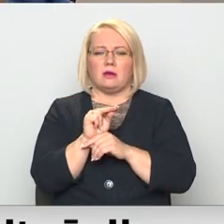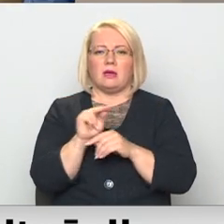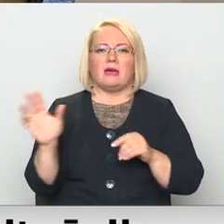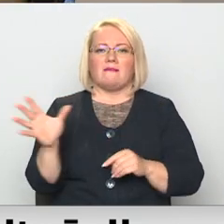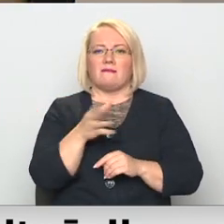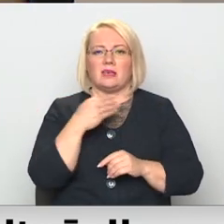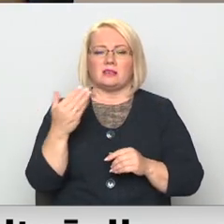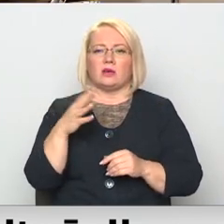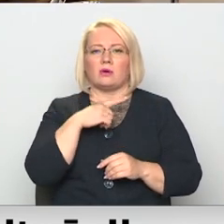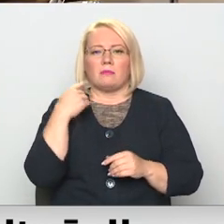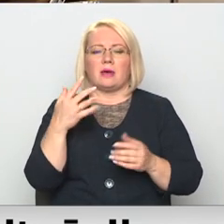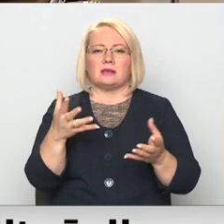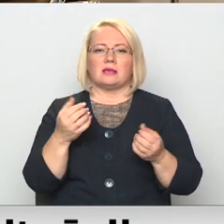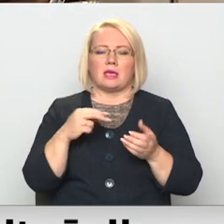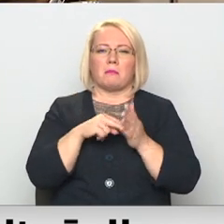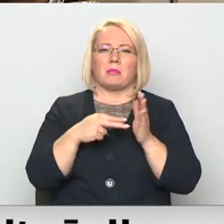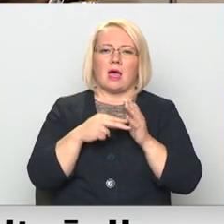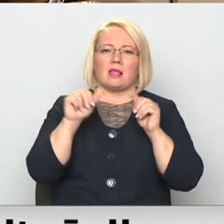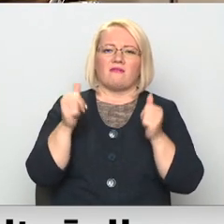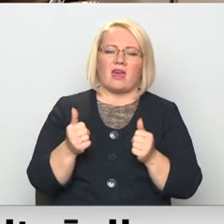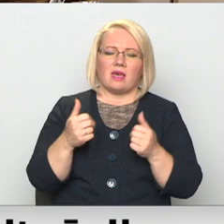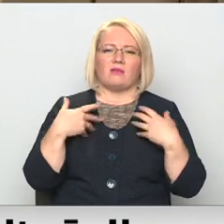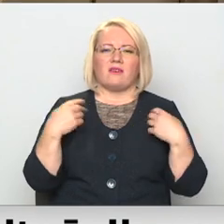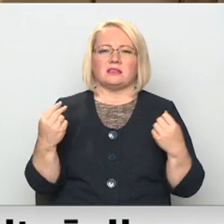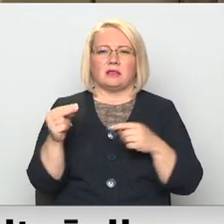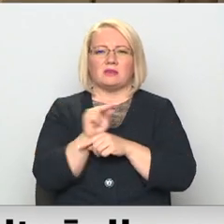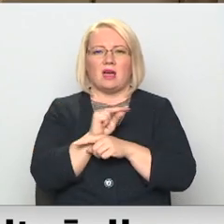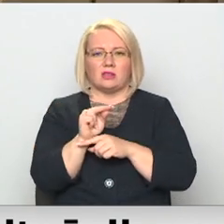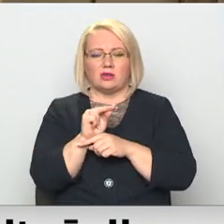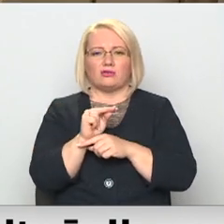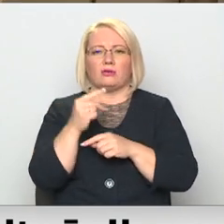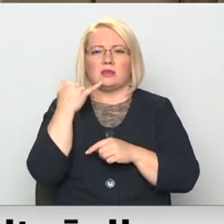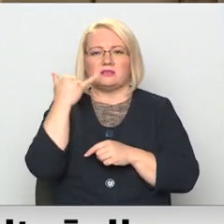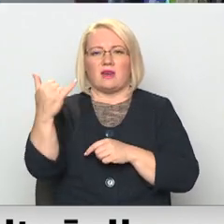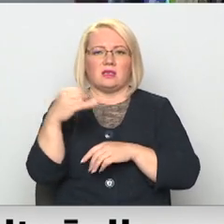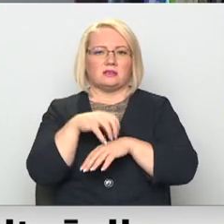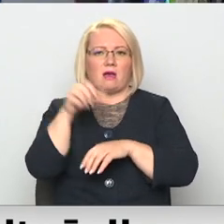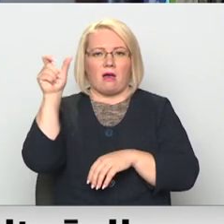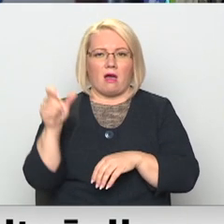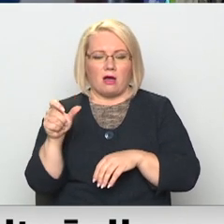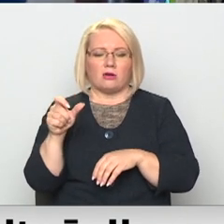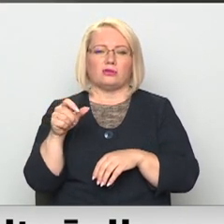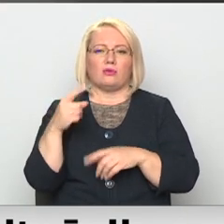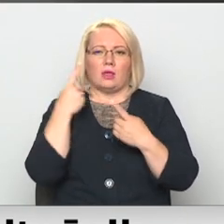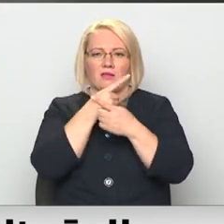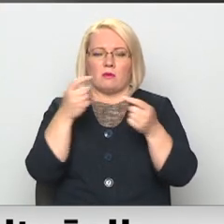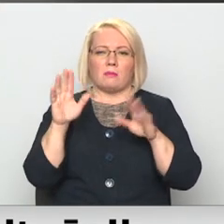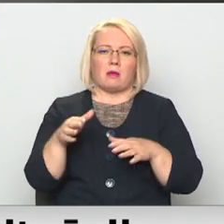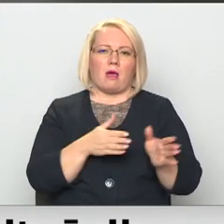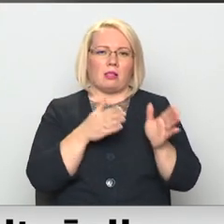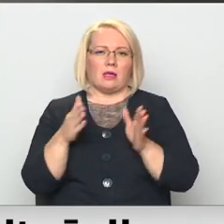visiem, kuri biecerējuši saņēnu plānu veida veselības apropas pakalpojumus, sazinās ies ārsts un informēs par atliktajiem pakalpojumiem.